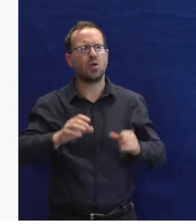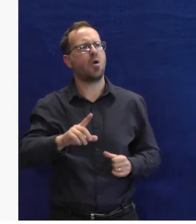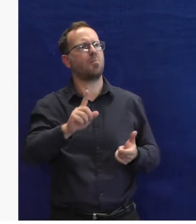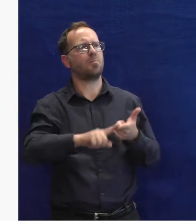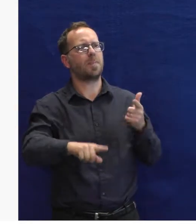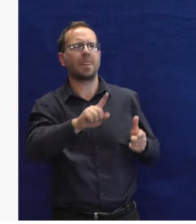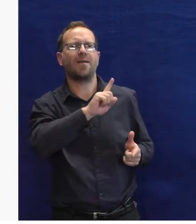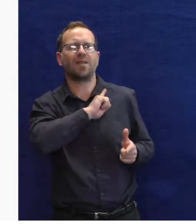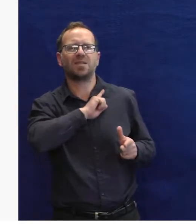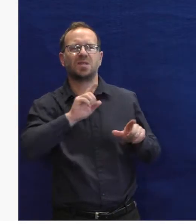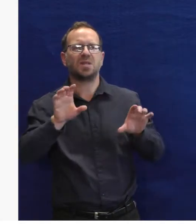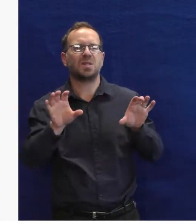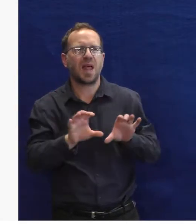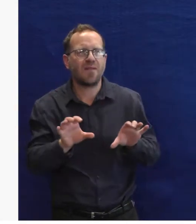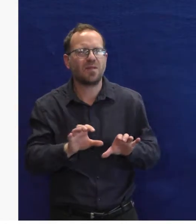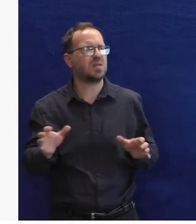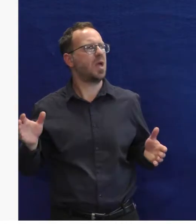vlastní rády a vlastní televizi,